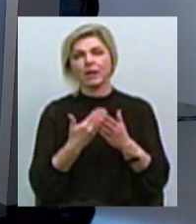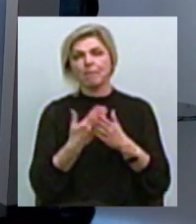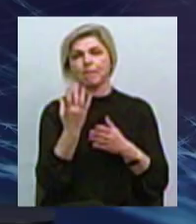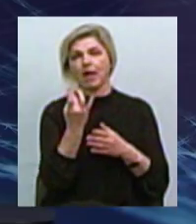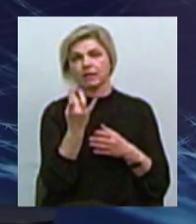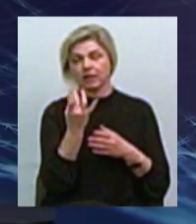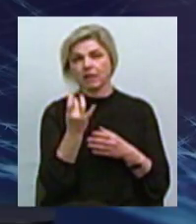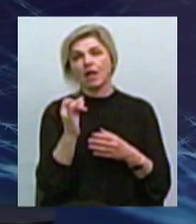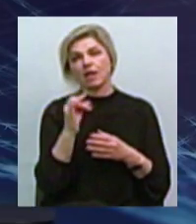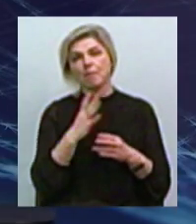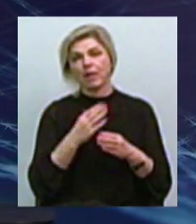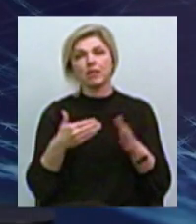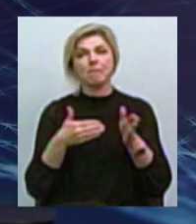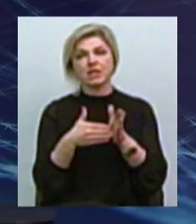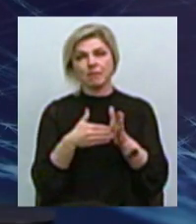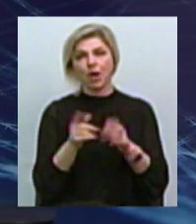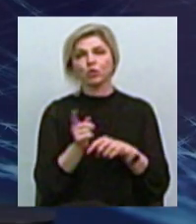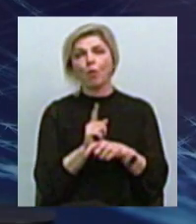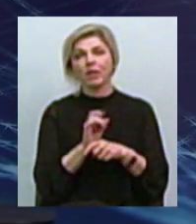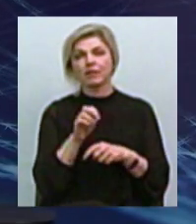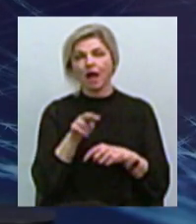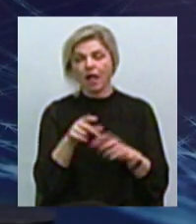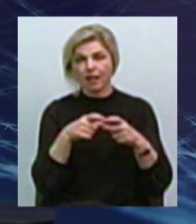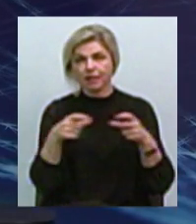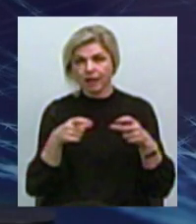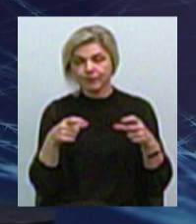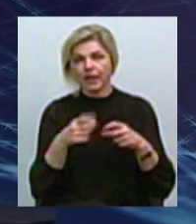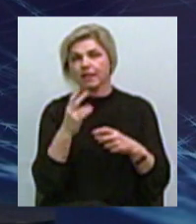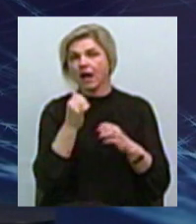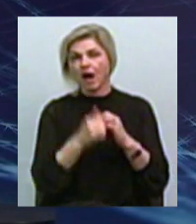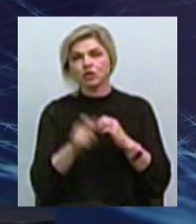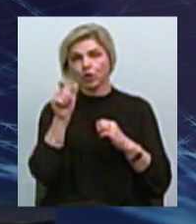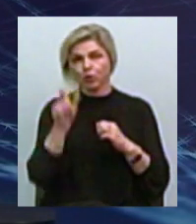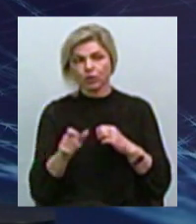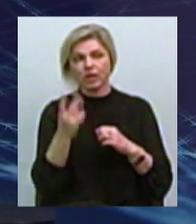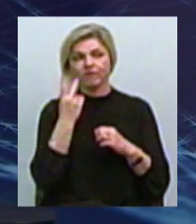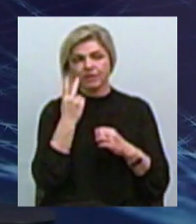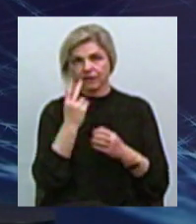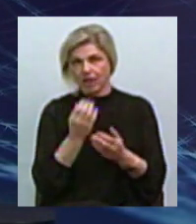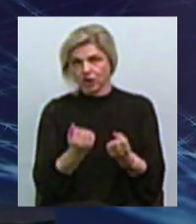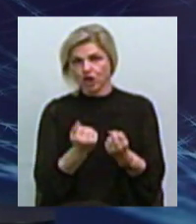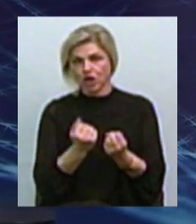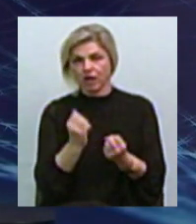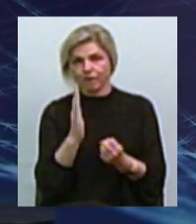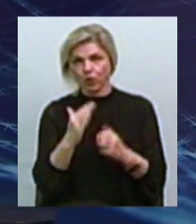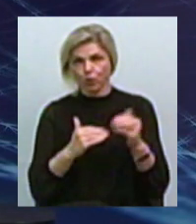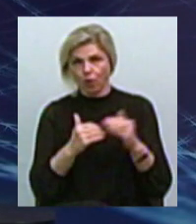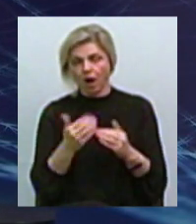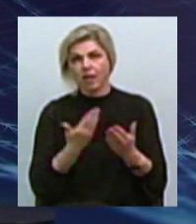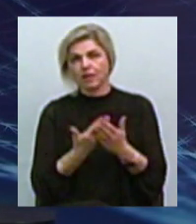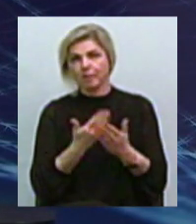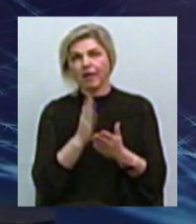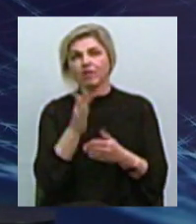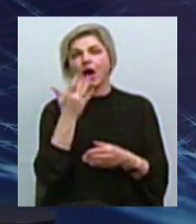це був такий максимальний номінал, який взагалі там можливо не кожна людина і завжди тримала у руках Наприклад, у тих же США